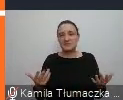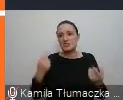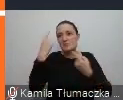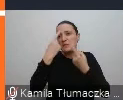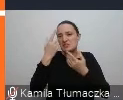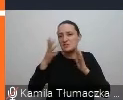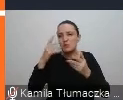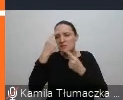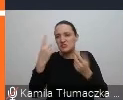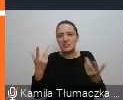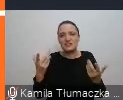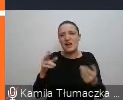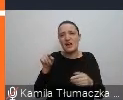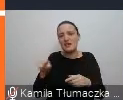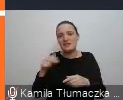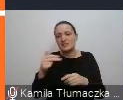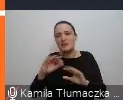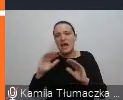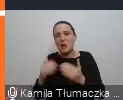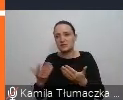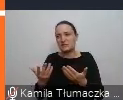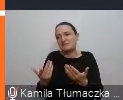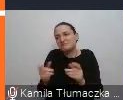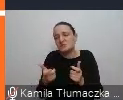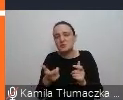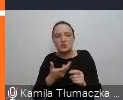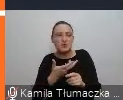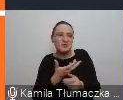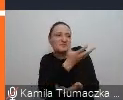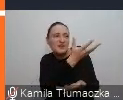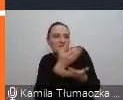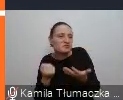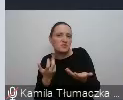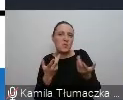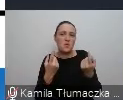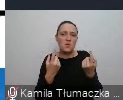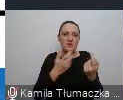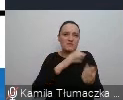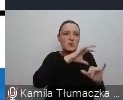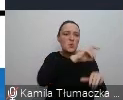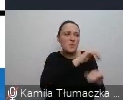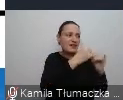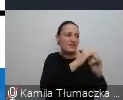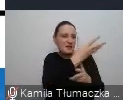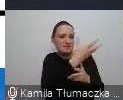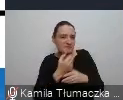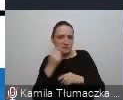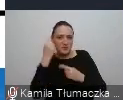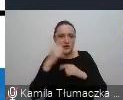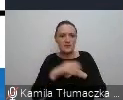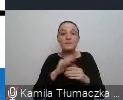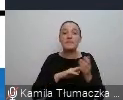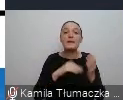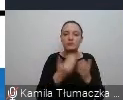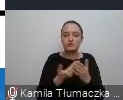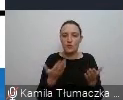myślenie o autyzmie zapożyczone z myślenia innej grupy. Na przykład jednym z